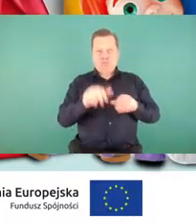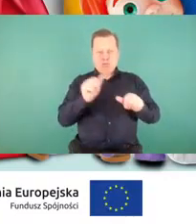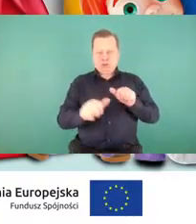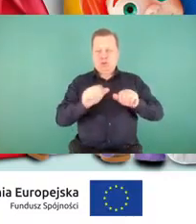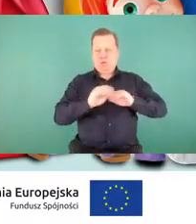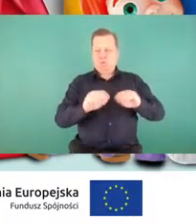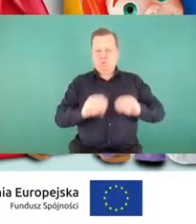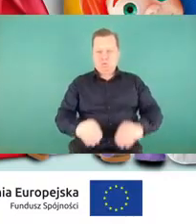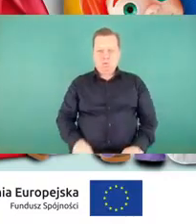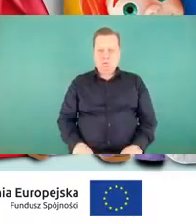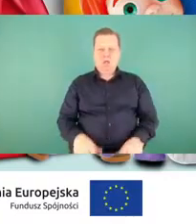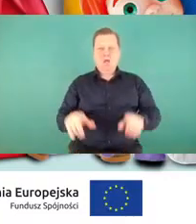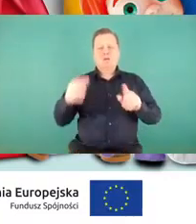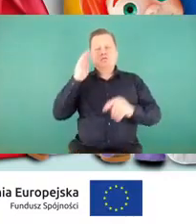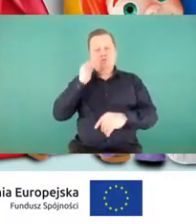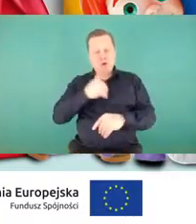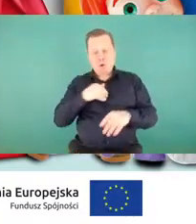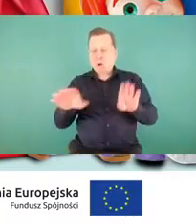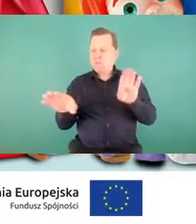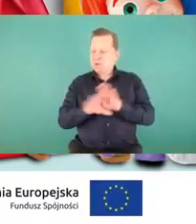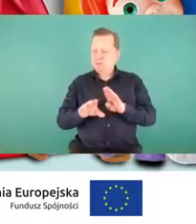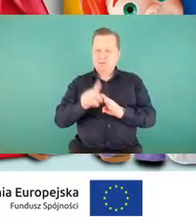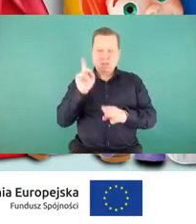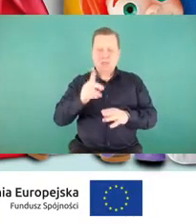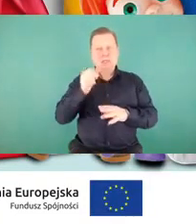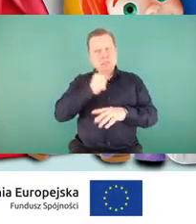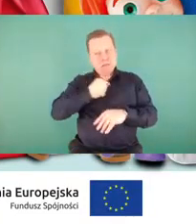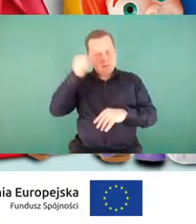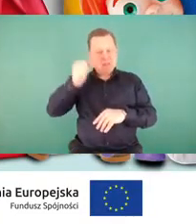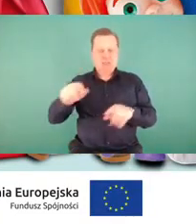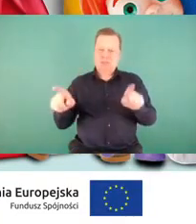przez podstawówkę i starsze klasy.